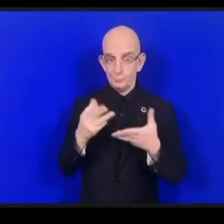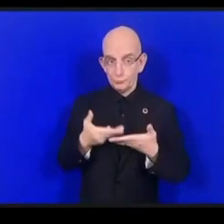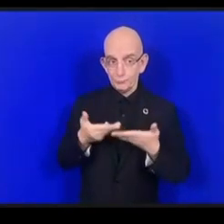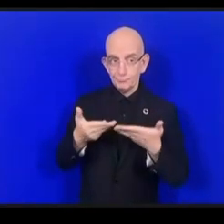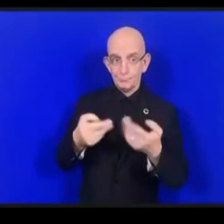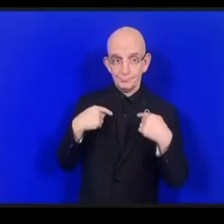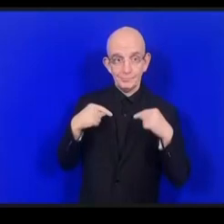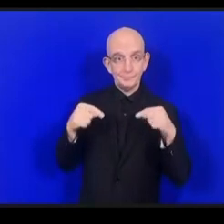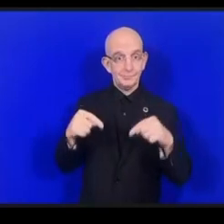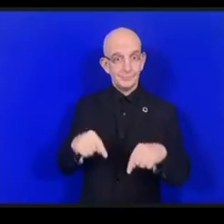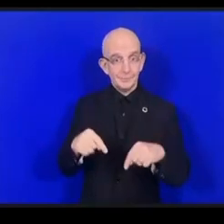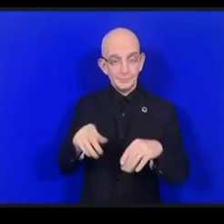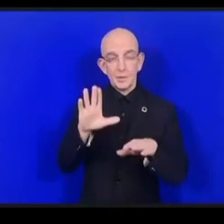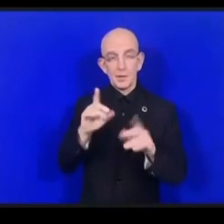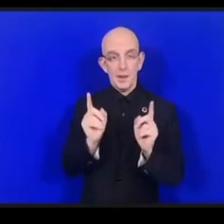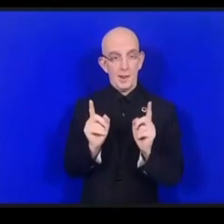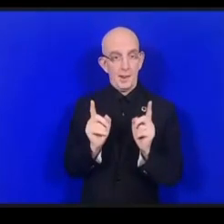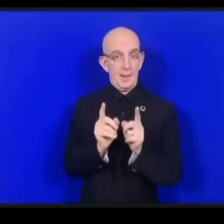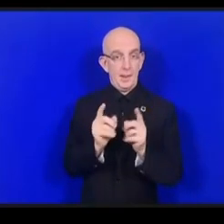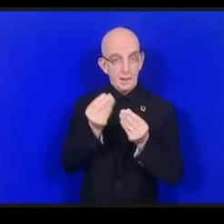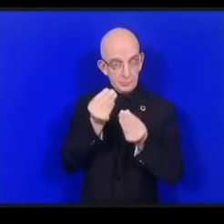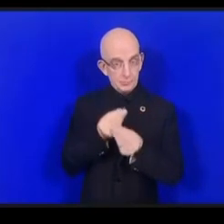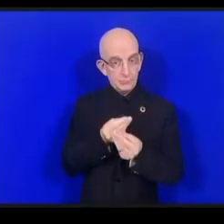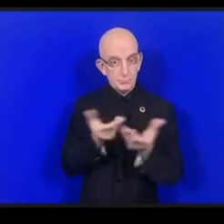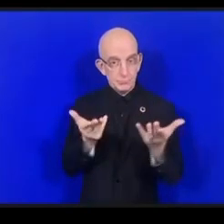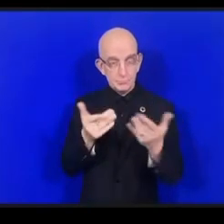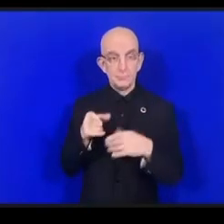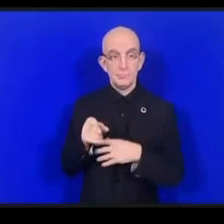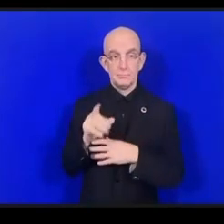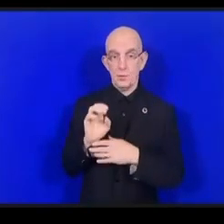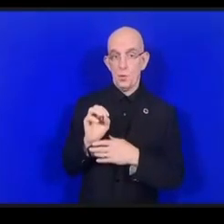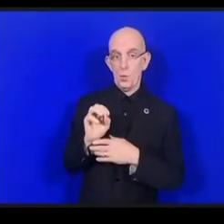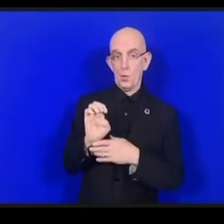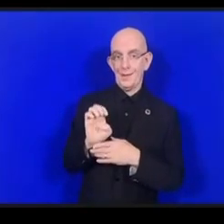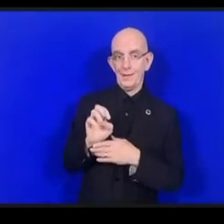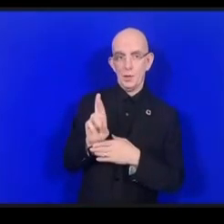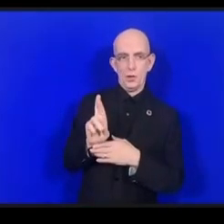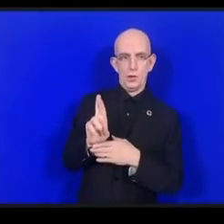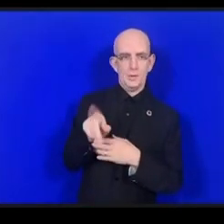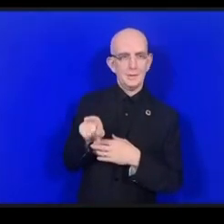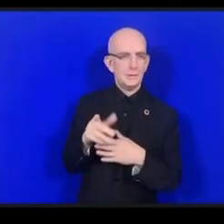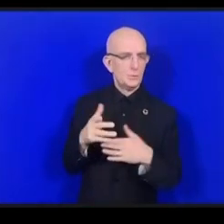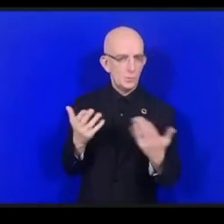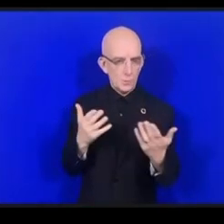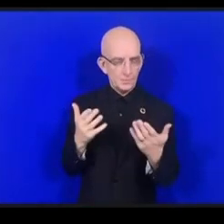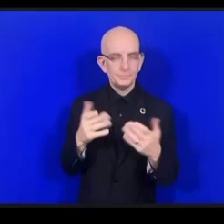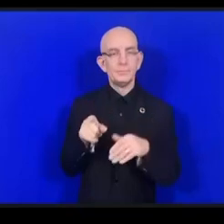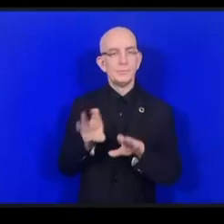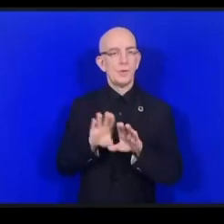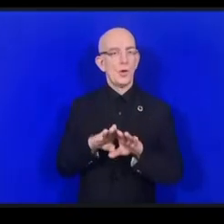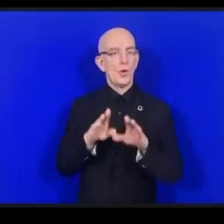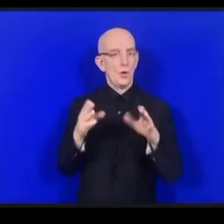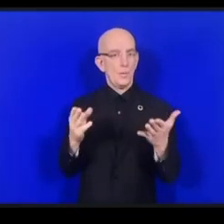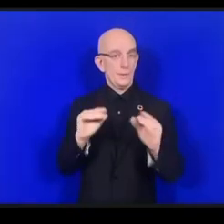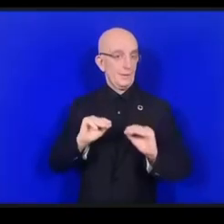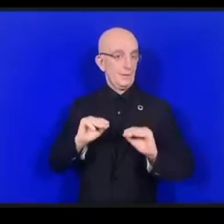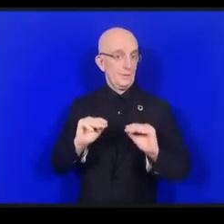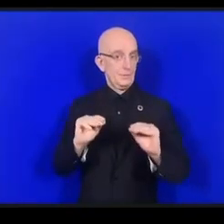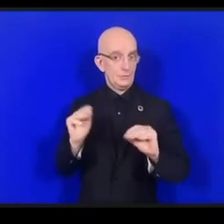OER Open Educational Resources هي من التحالفات الدينامية وهي جديدة في هذه الأسرة